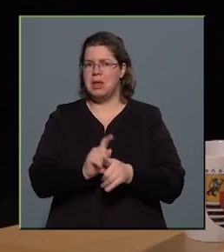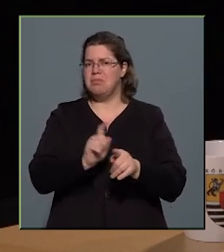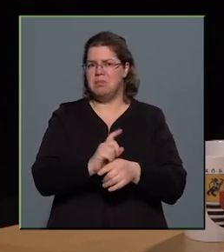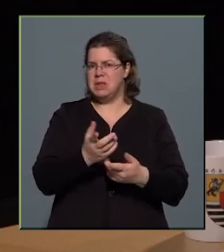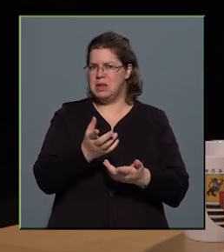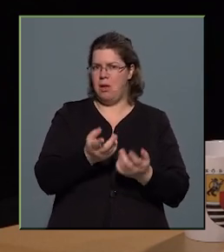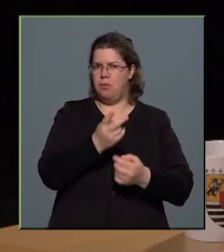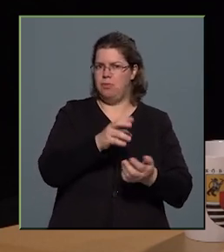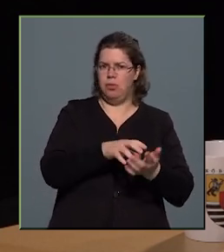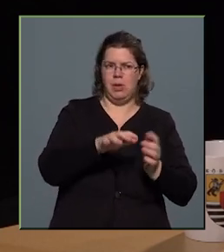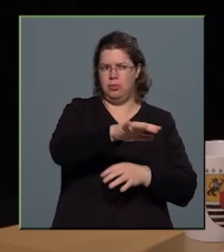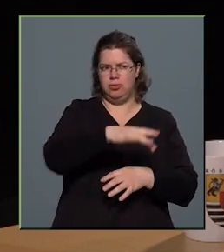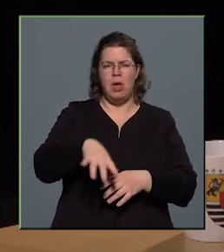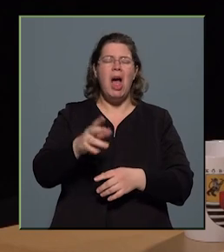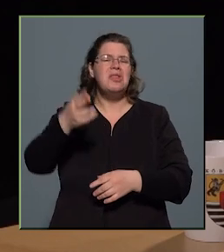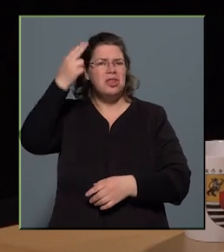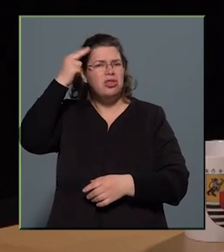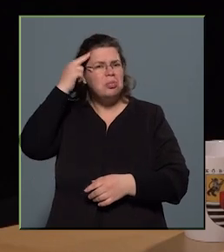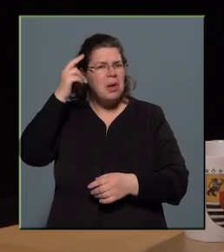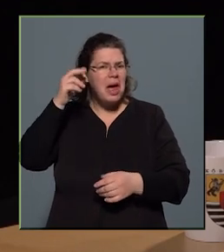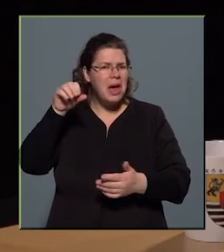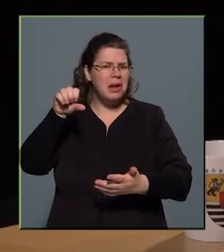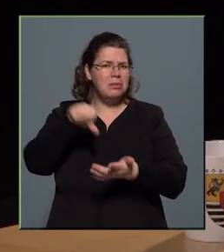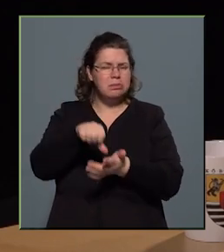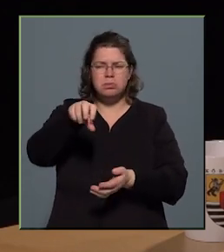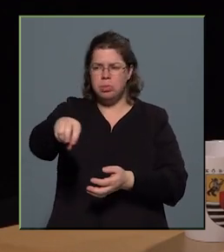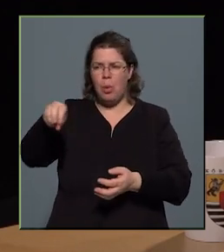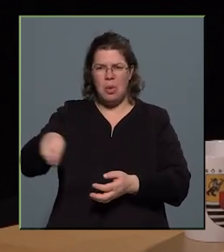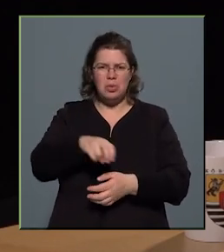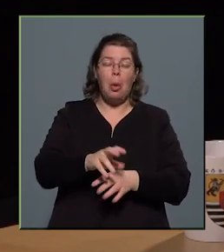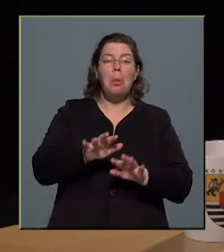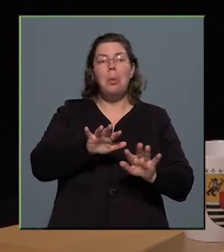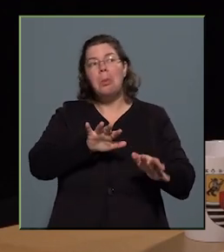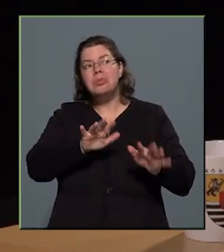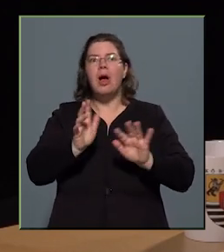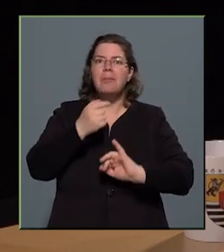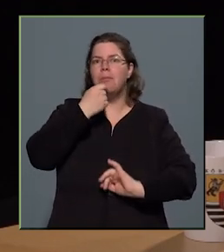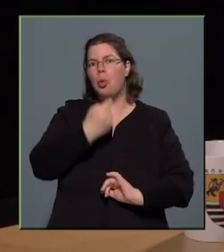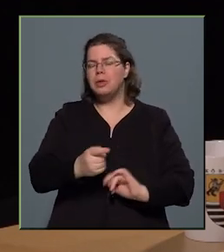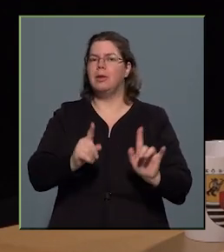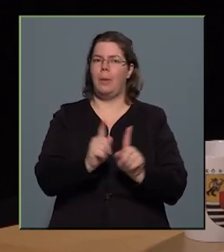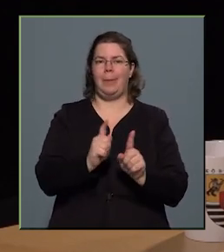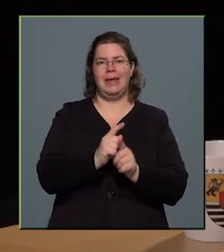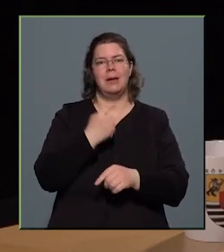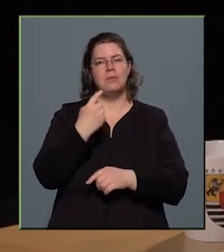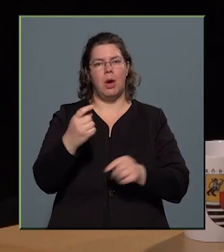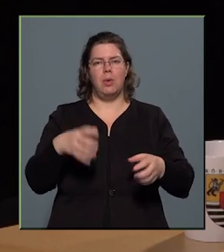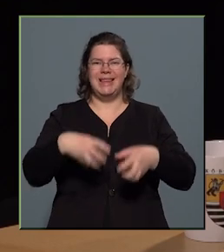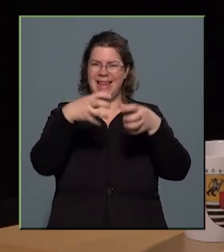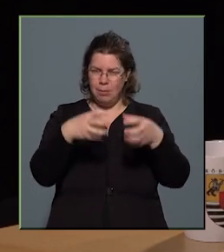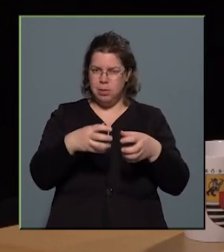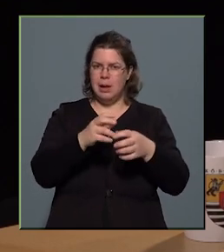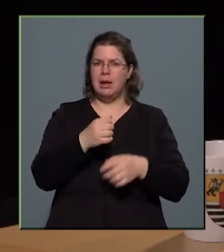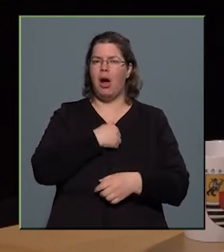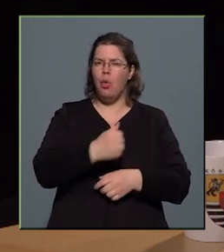gócpontok, amelyek vagy volt ismert gócpontok, most már talán fogalmazhatunk így, hiszen maguk az épületek még állnak a Hős